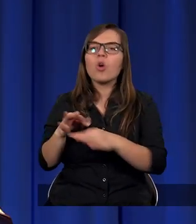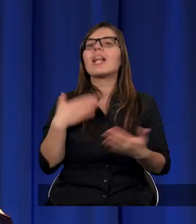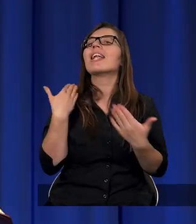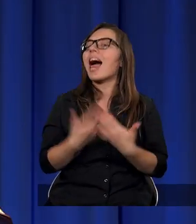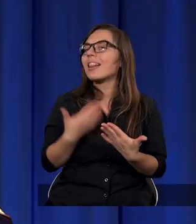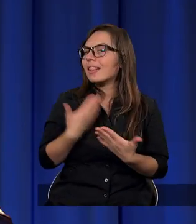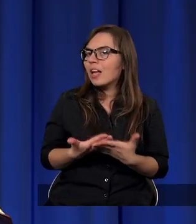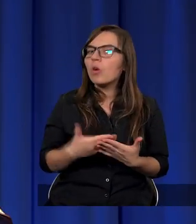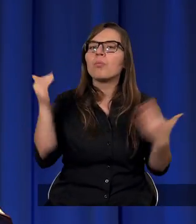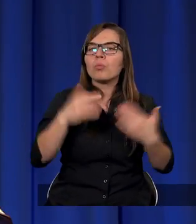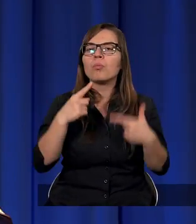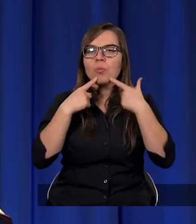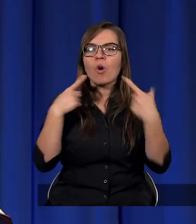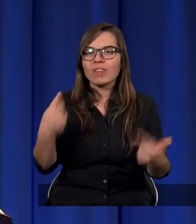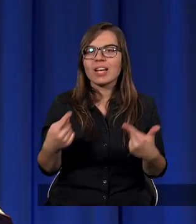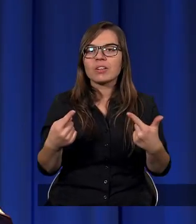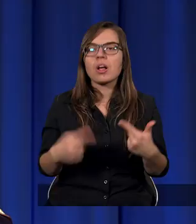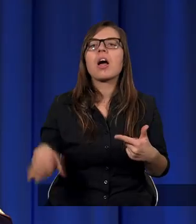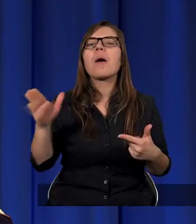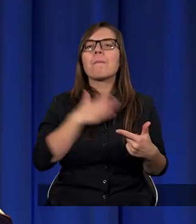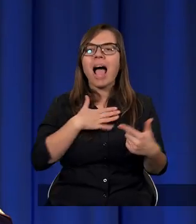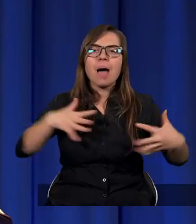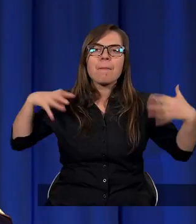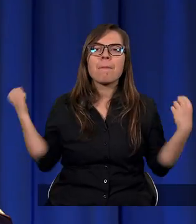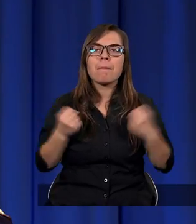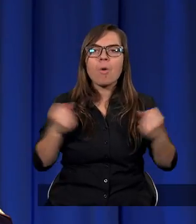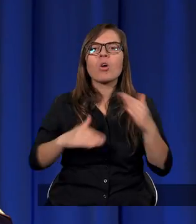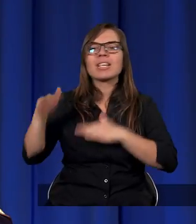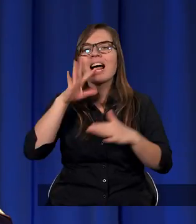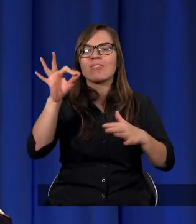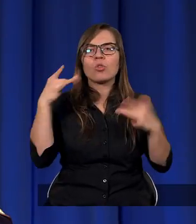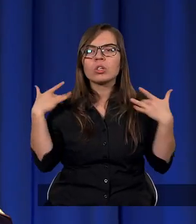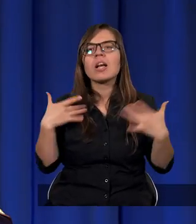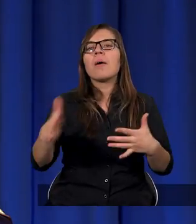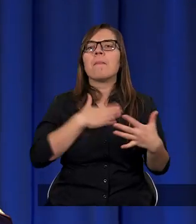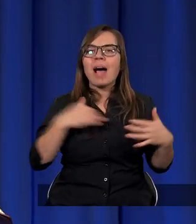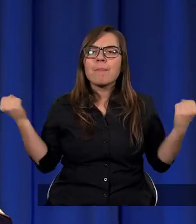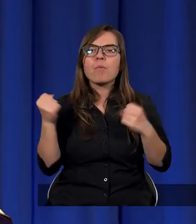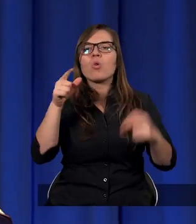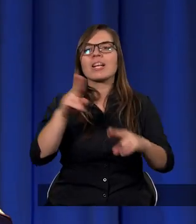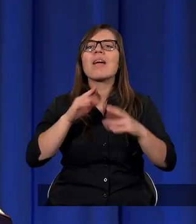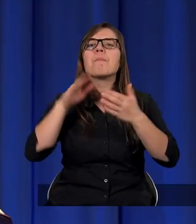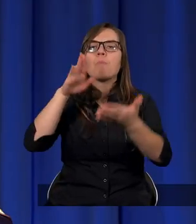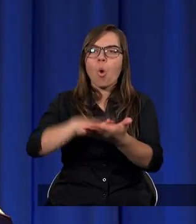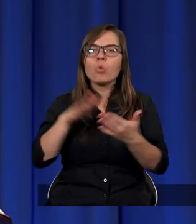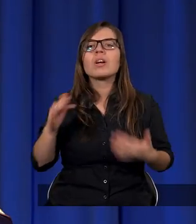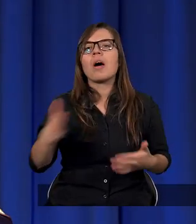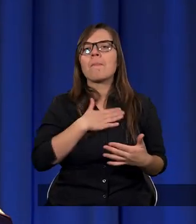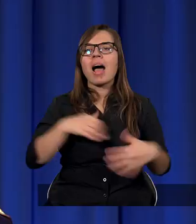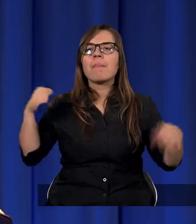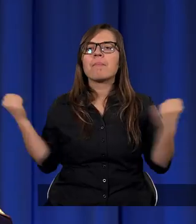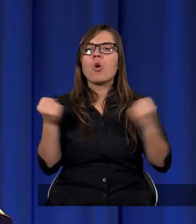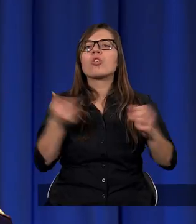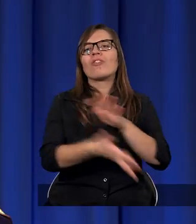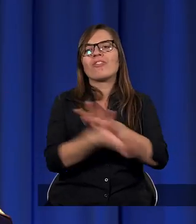dlatego mógł powiedzieć, mam moc nad swoim życiem, mam moc je położyć i mam moc